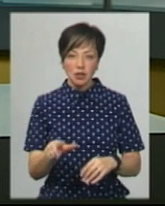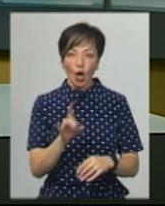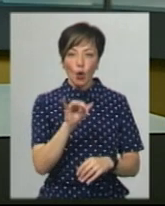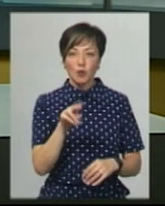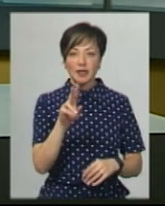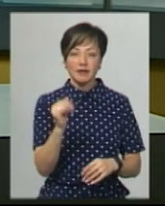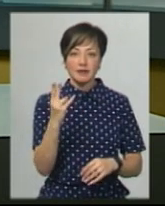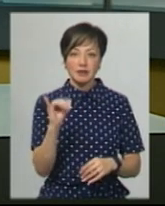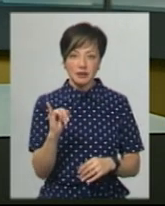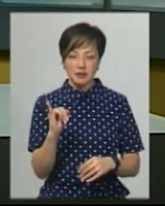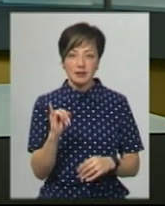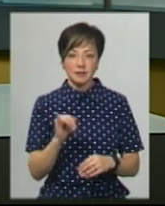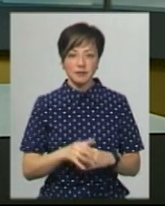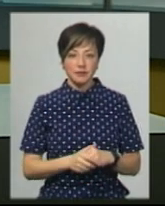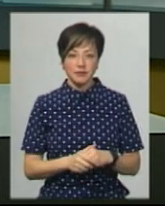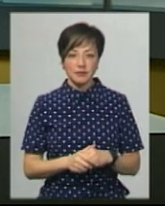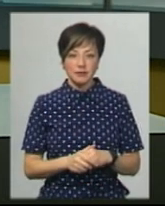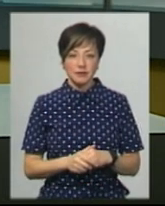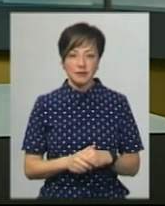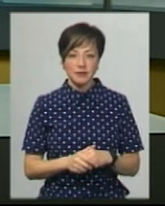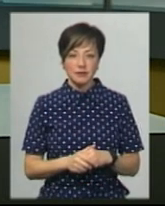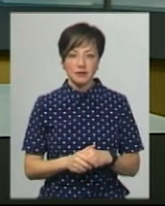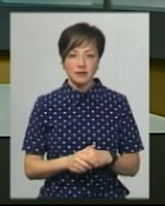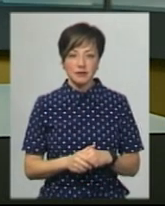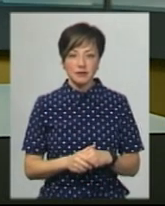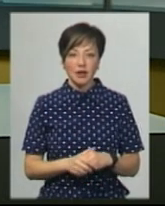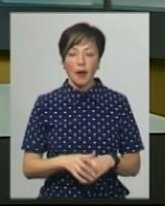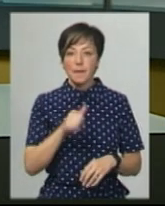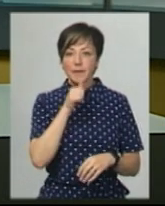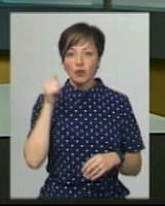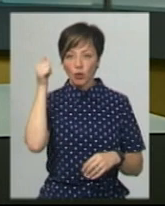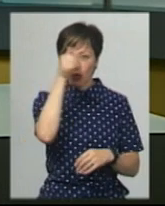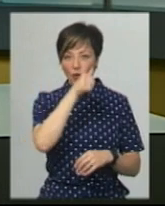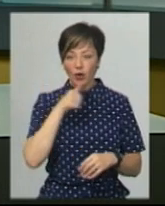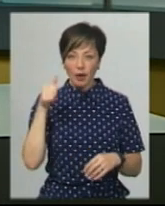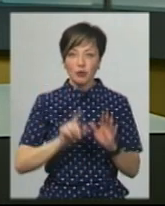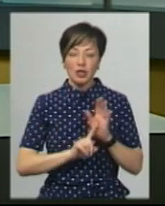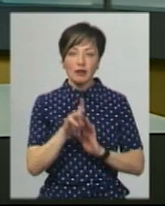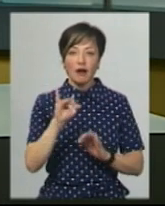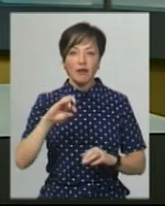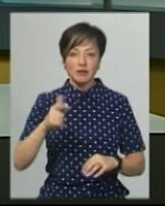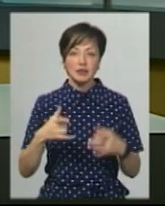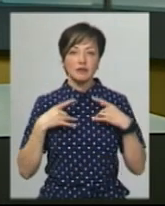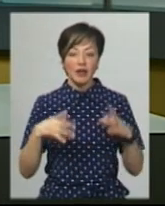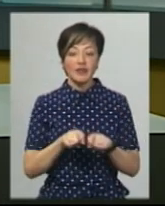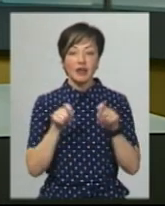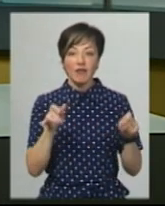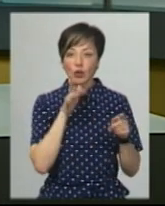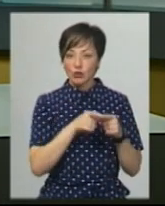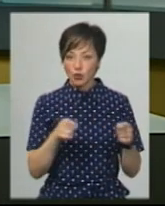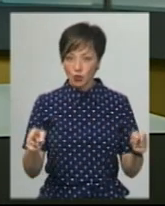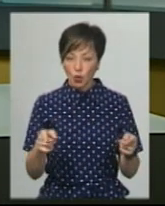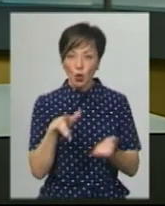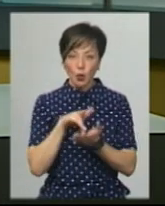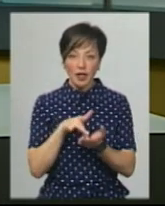Старосинявського округу Галина Поляруш. За її словами, минулі роки, починаючи з травневих свят, відкривали туристичний сезон. В